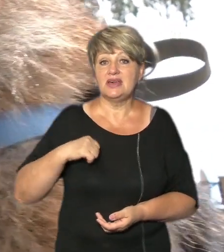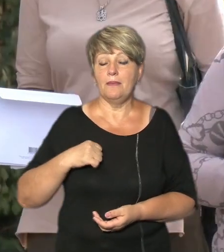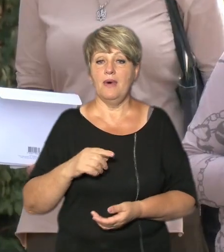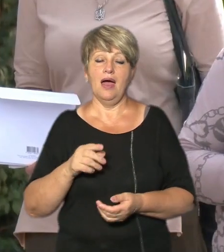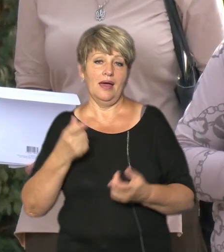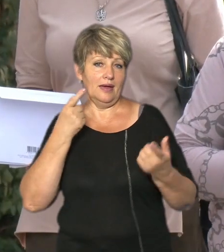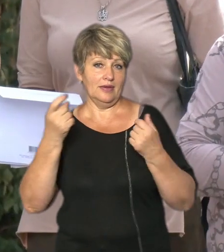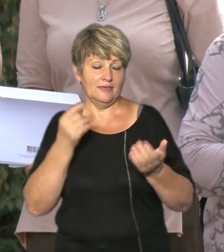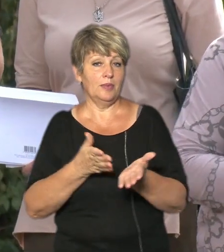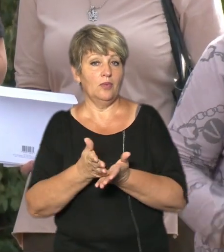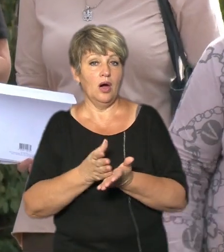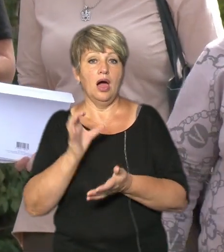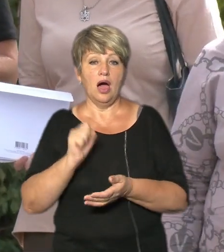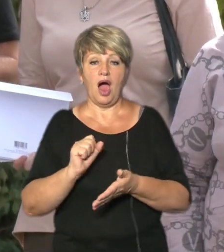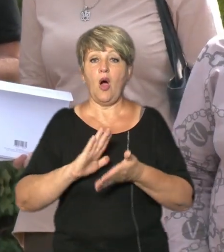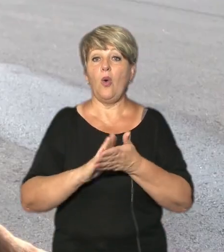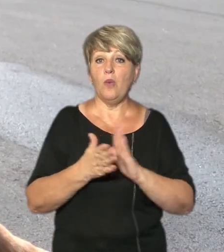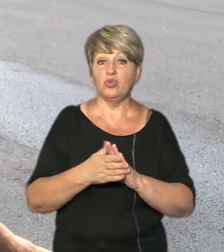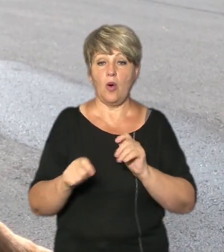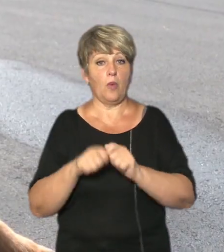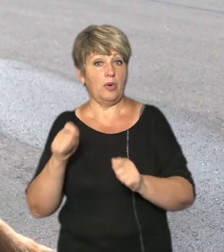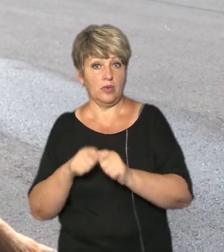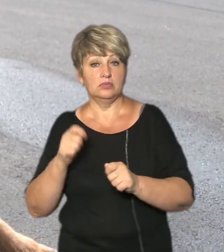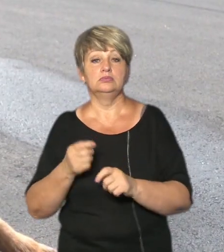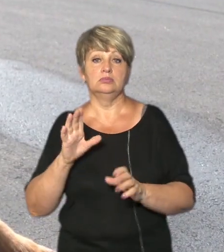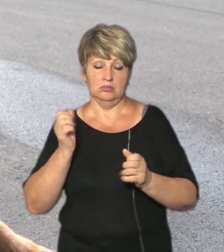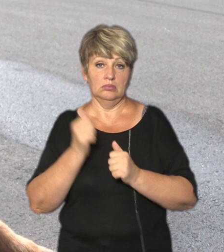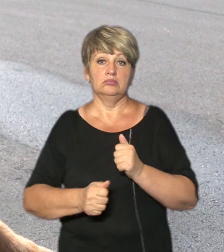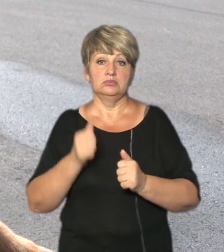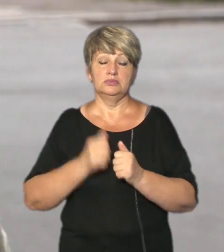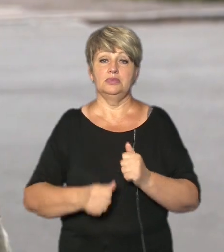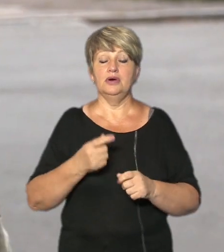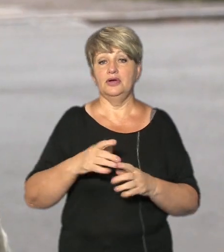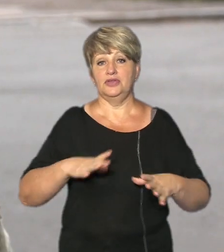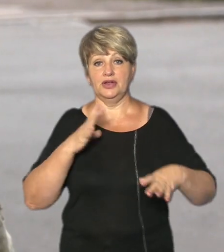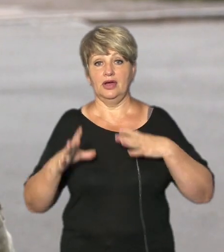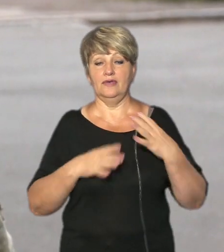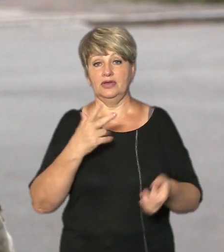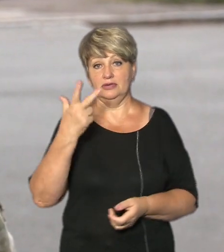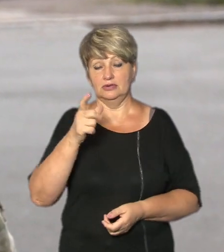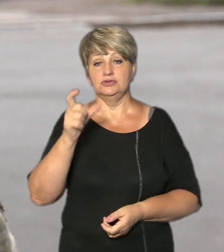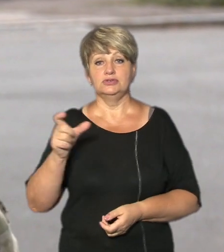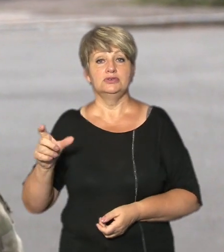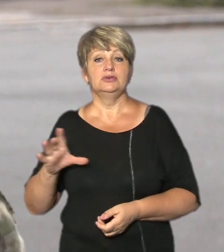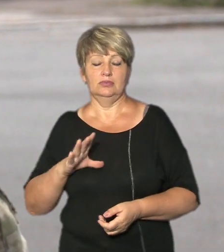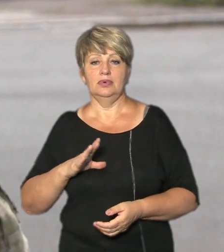службова А ось умовних порушників пес затримує до трьох осіб на щоденних тренуваннях Расшукую людину,